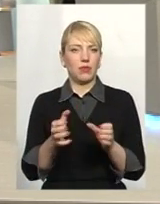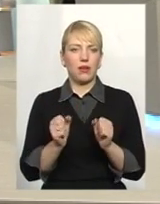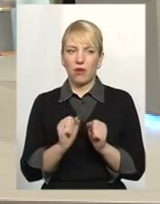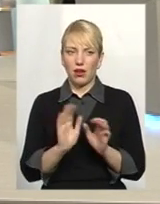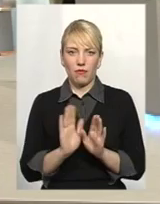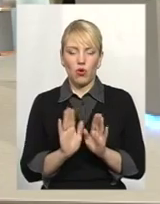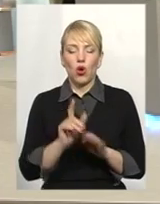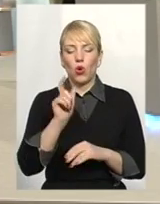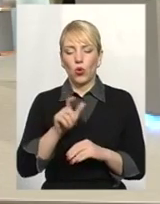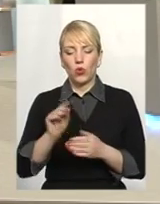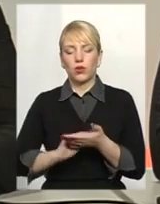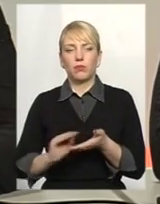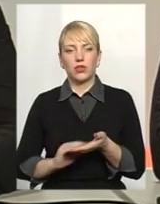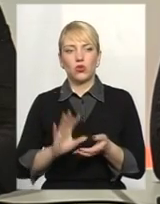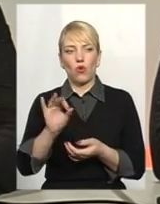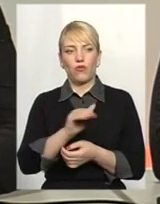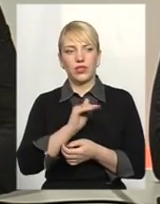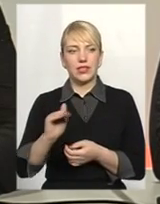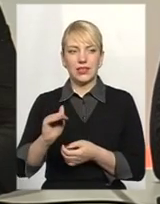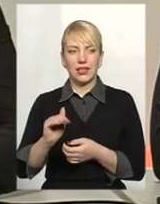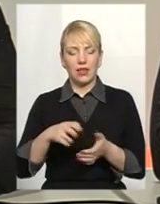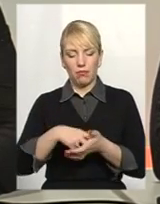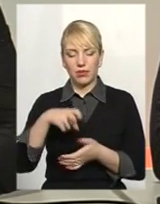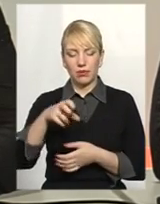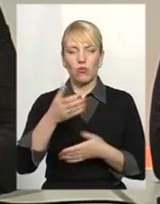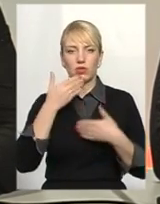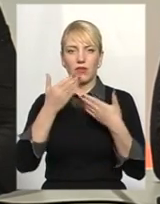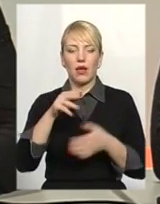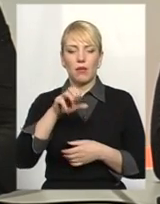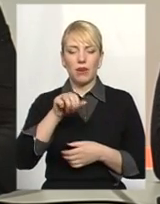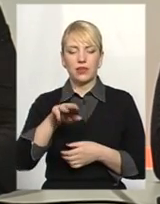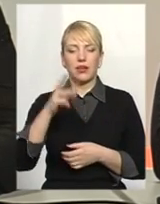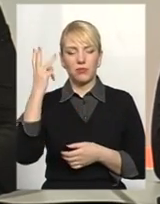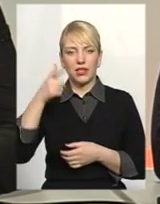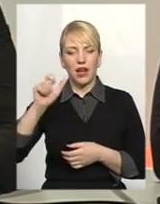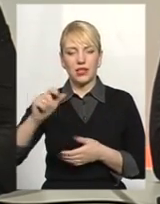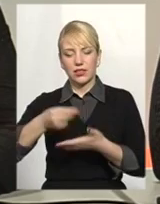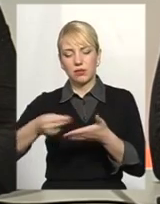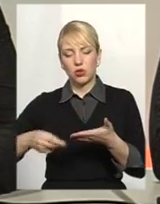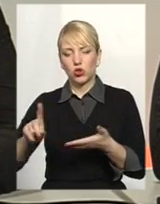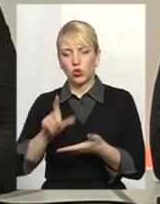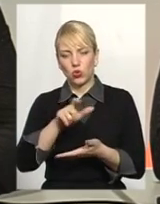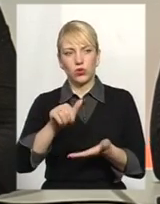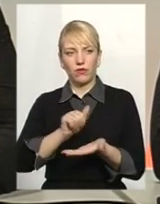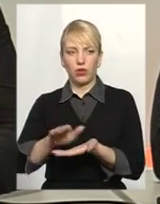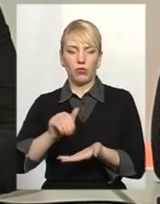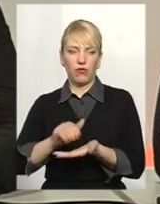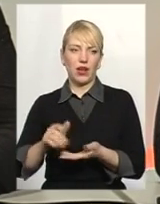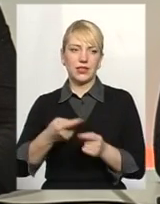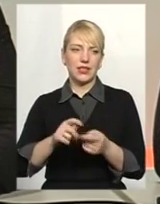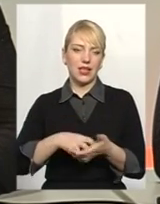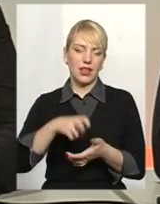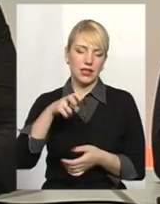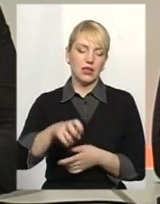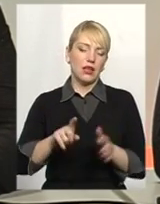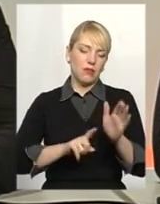Люди пишуть офіційне письмо звернення на ПАД Хмельній ЗАЗ з підписами про те, що вони відмовляються. Даний лист приходить до